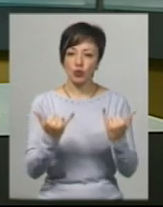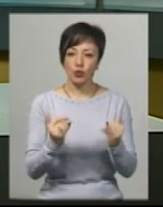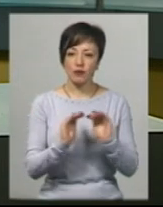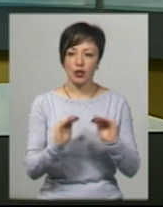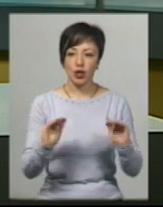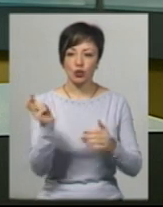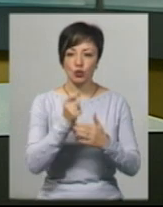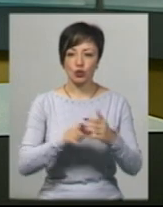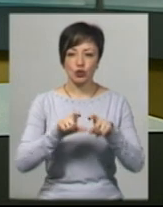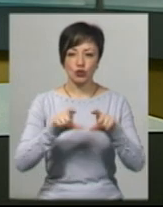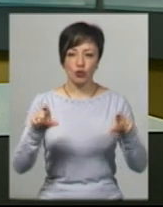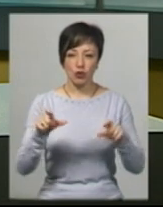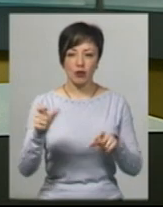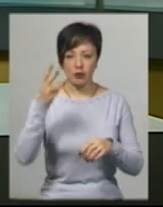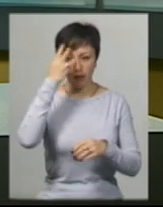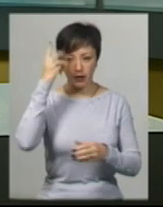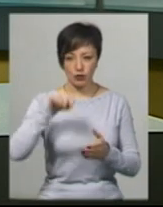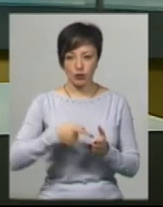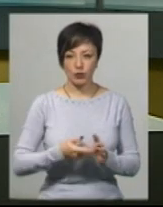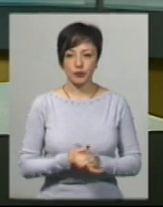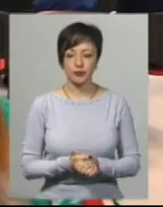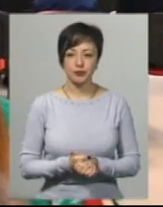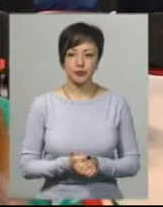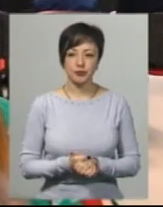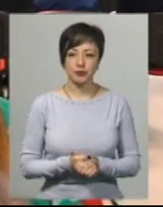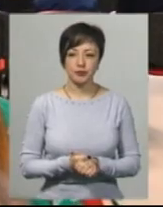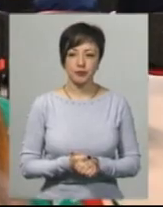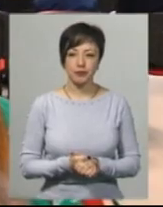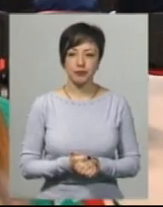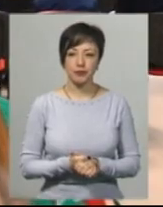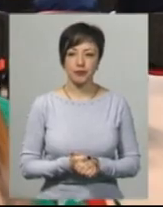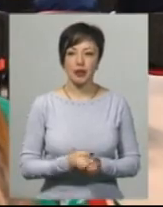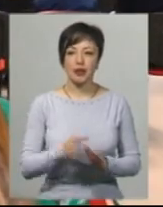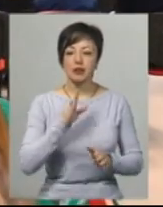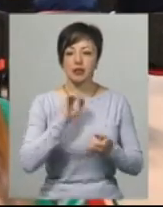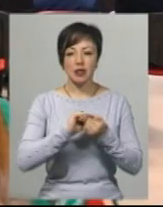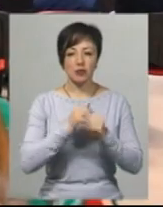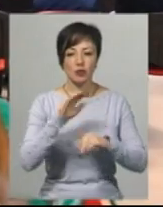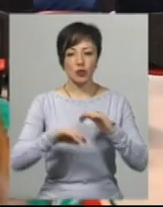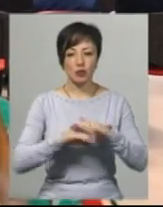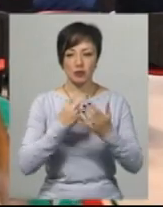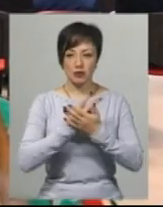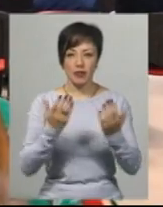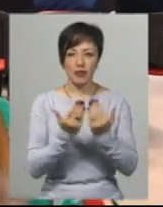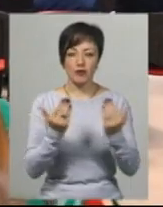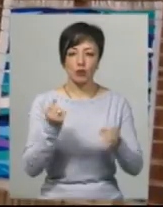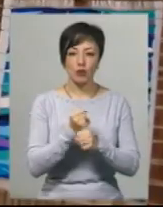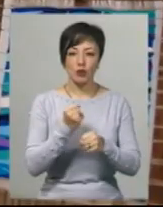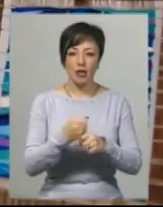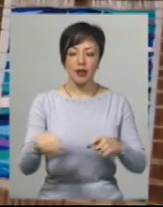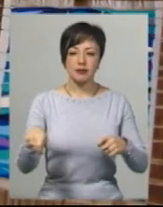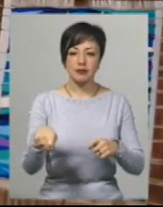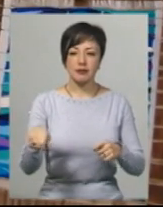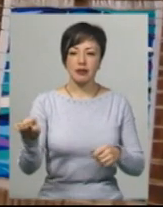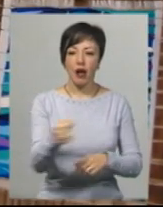Дитячій художній школі обласного центру. Юлія Степанюк з Кам'янця-Подільського презентувала на виставці роботу з ткацтва.